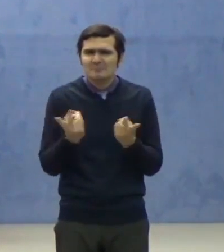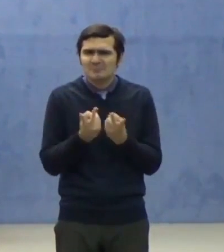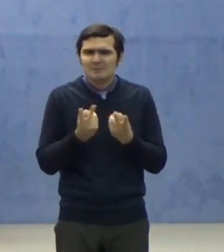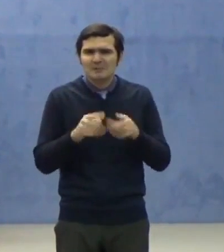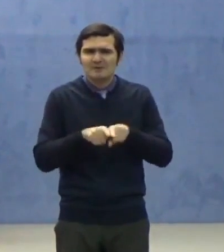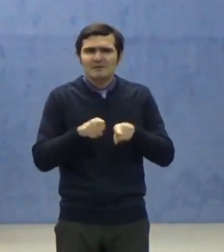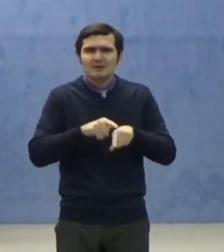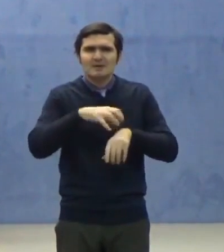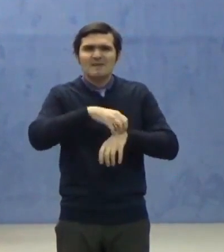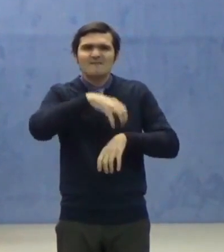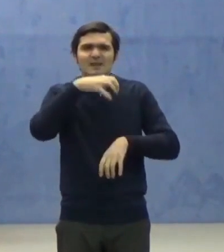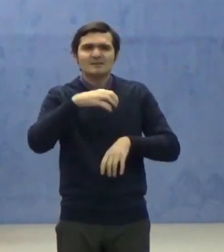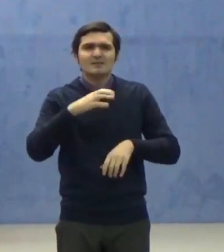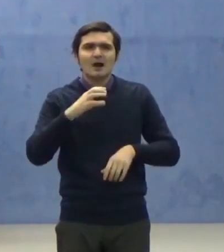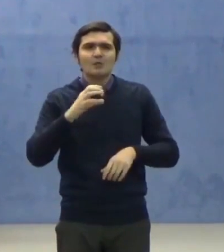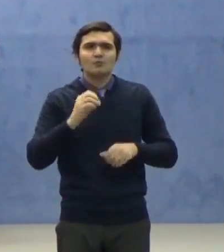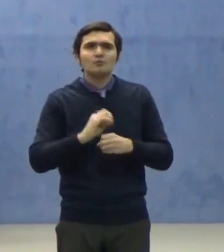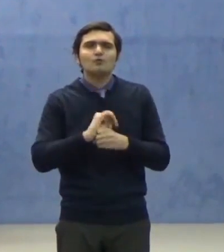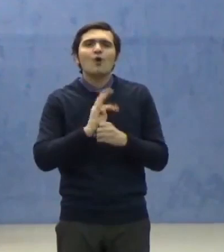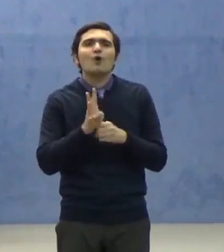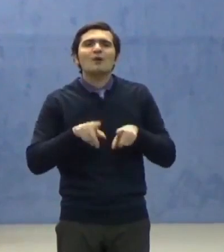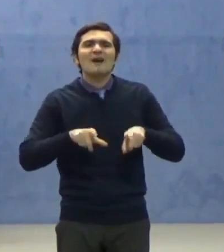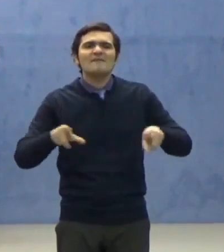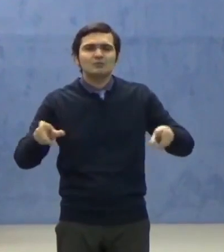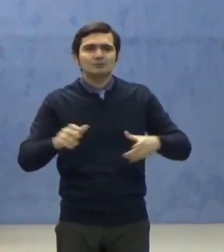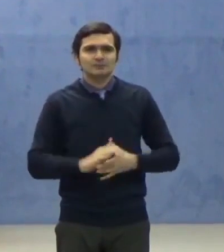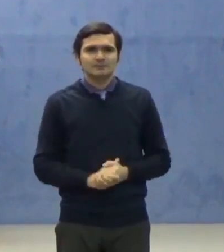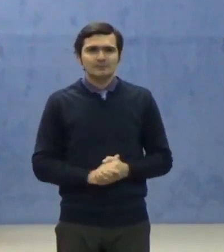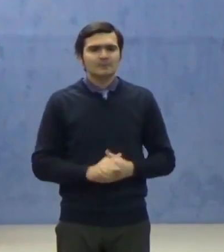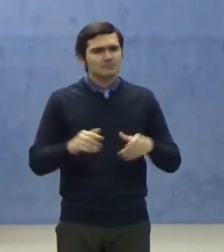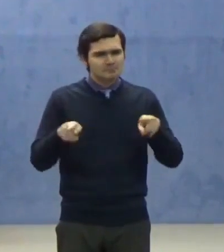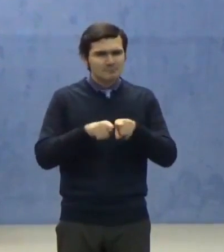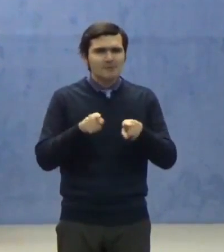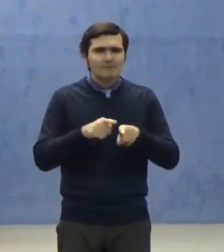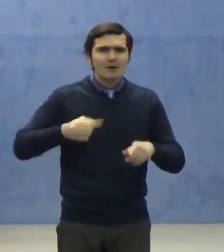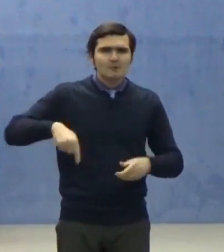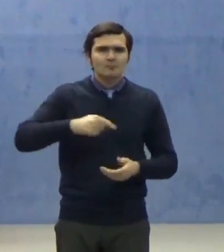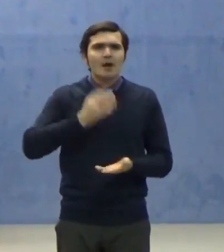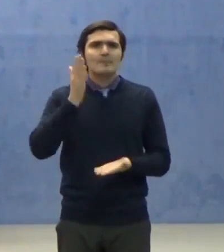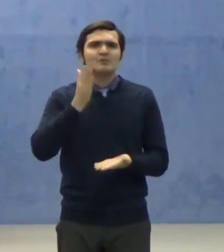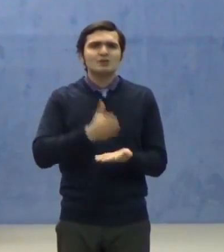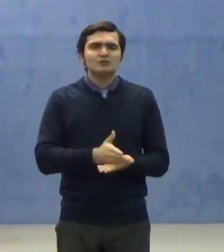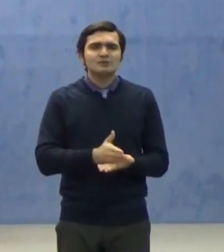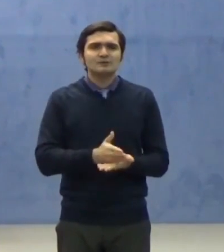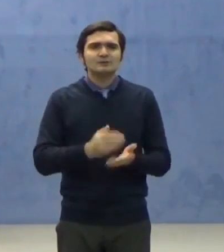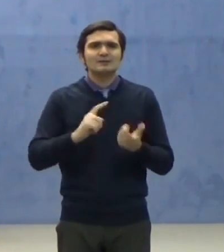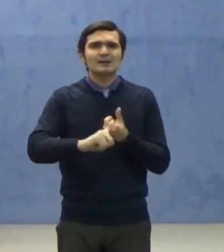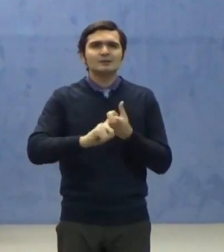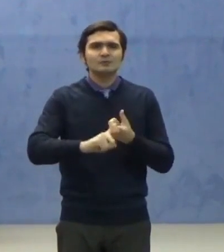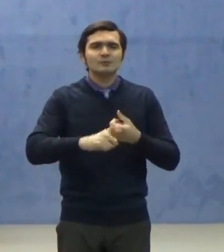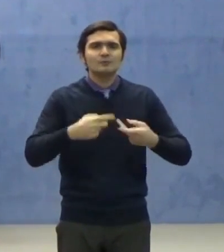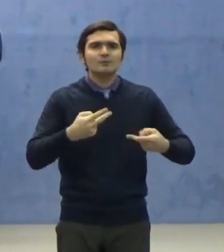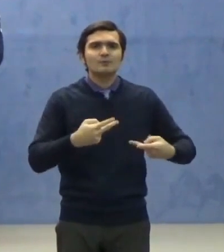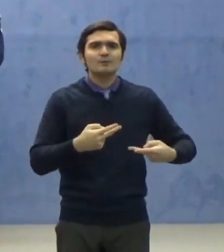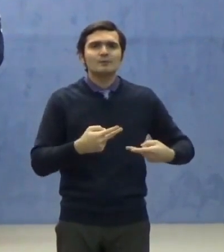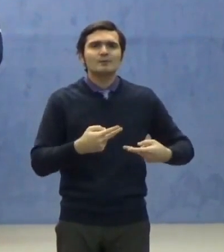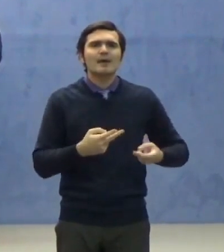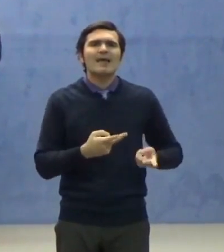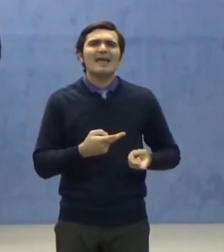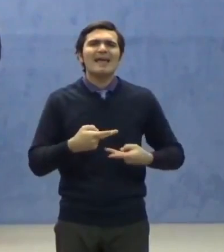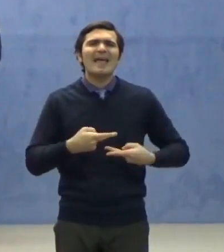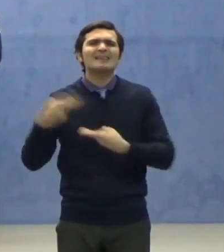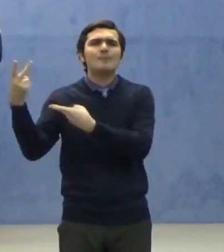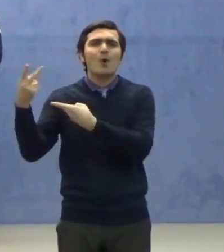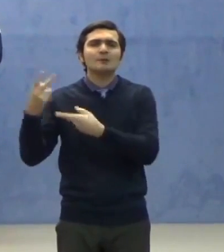SARS-CoV-2. Totodată, am decis cu privire la export următorul lucru.